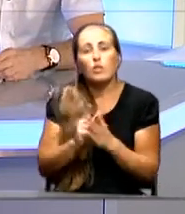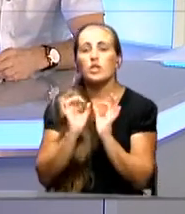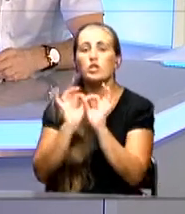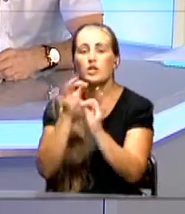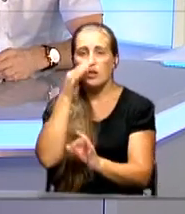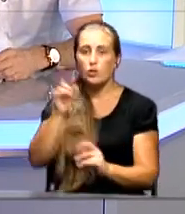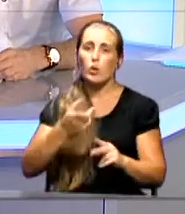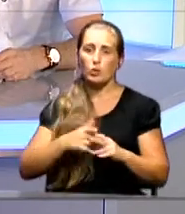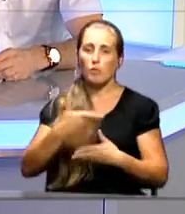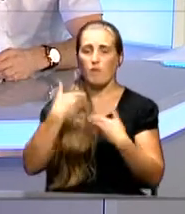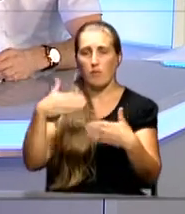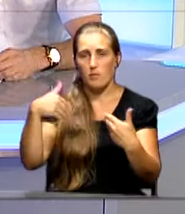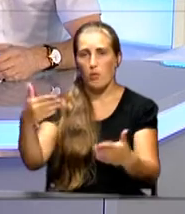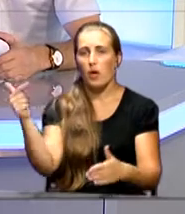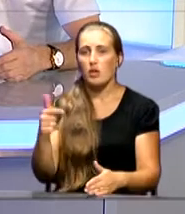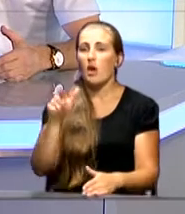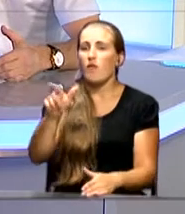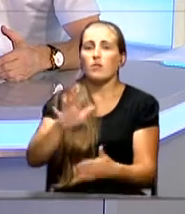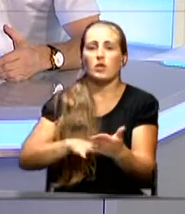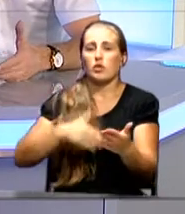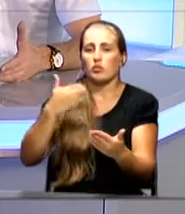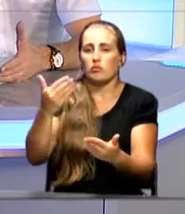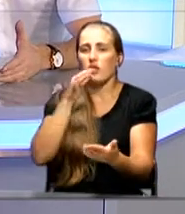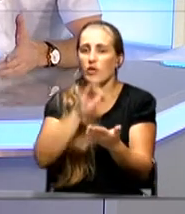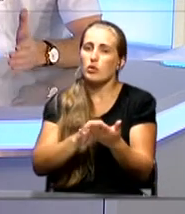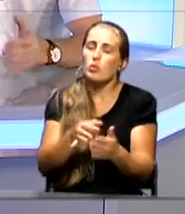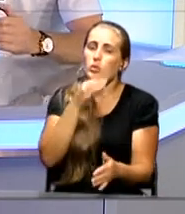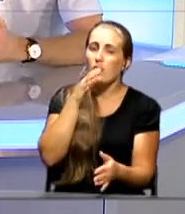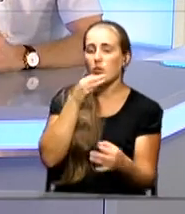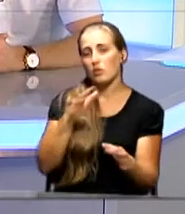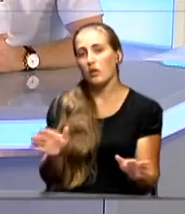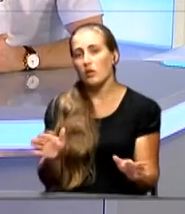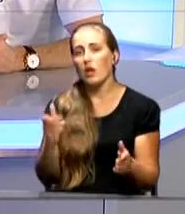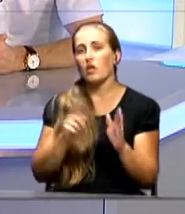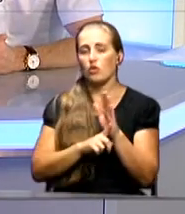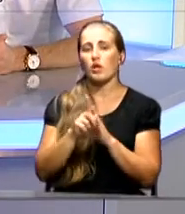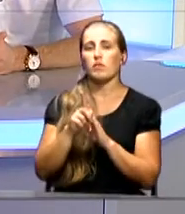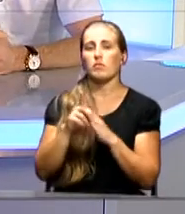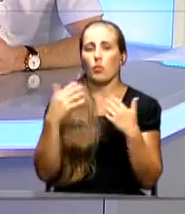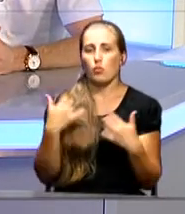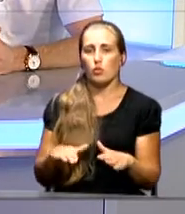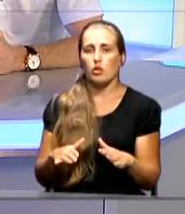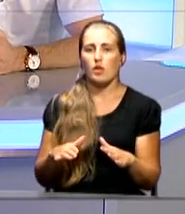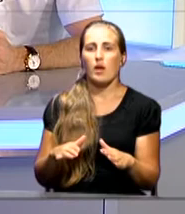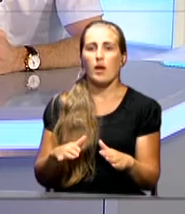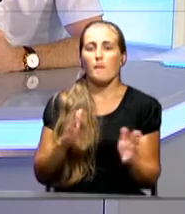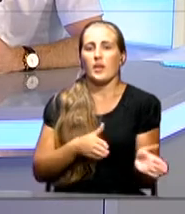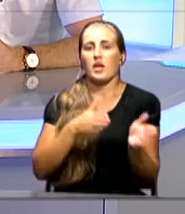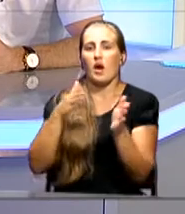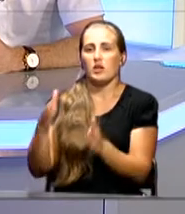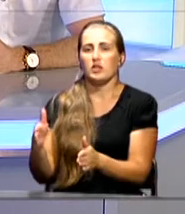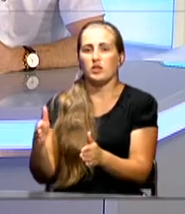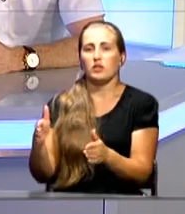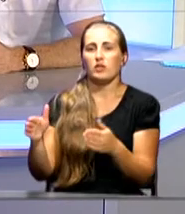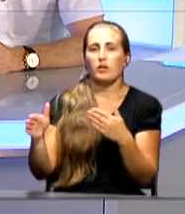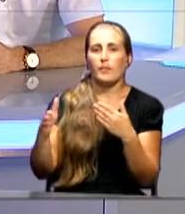вот это мы им гарантируем, дальше их зона ответственности. Устраивает их все, мы начинаем уже непосредственно переходить к практической